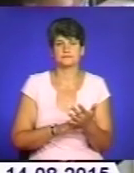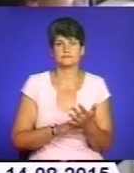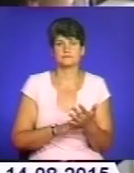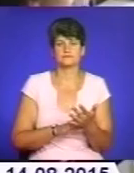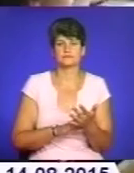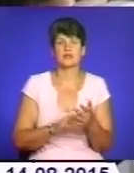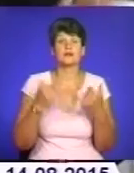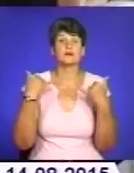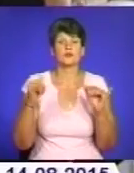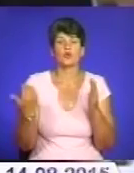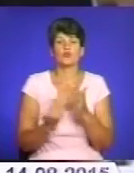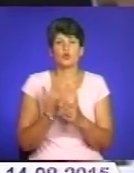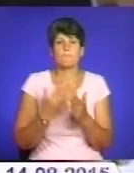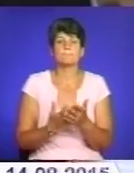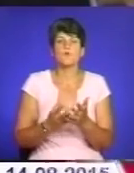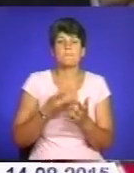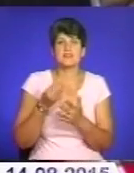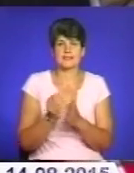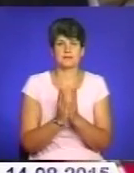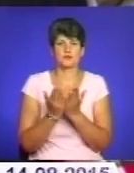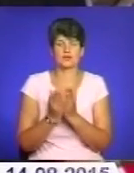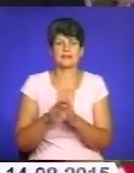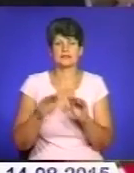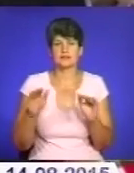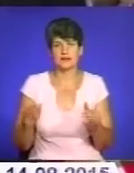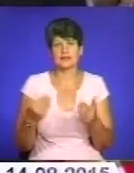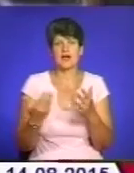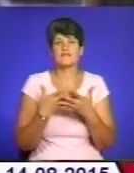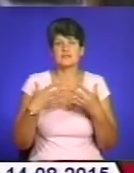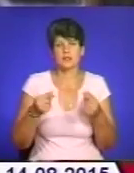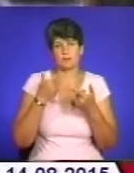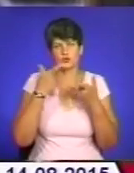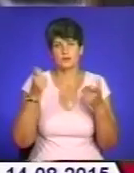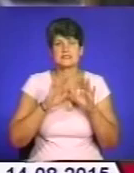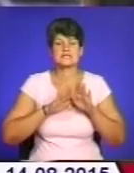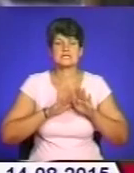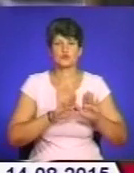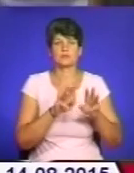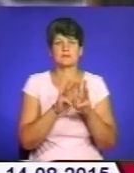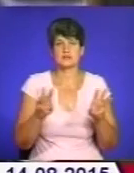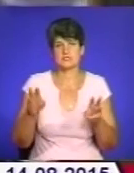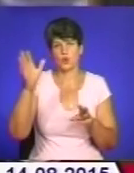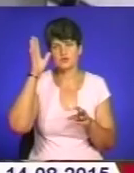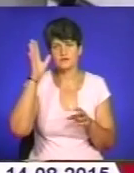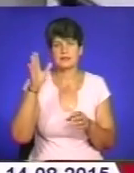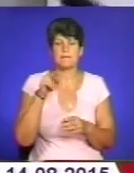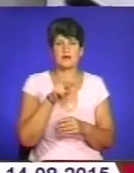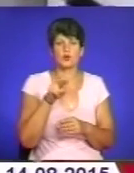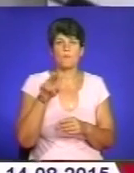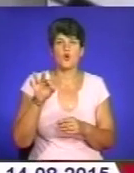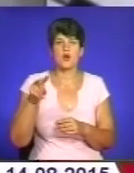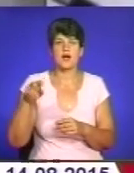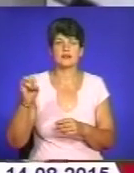Резонансну новину про платні підручники для школярів навесні повідомив заступник міністра освіти та науки України Павло Полянський.